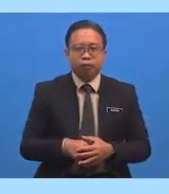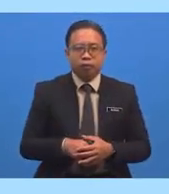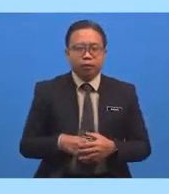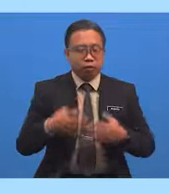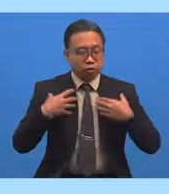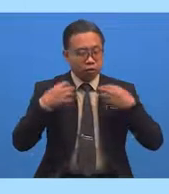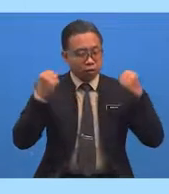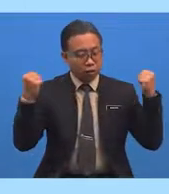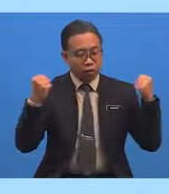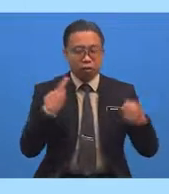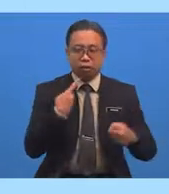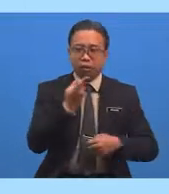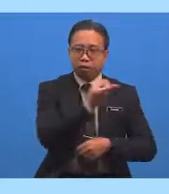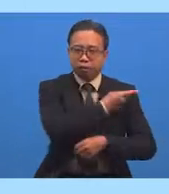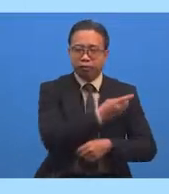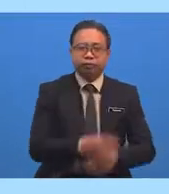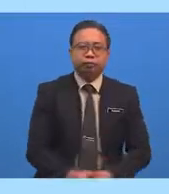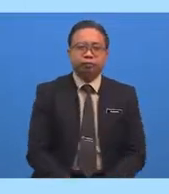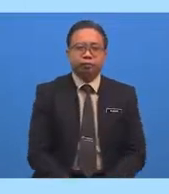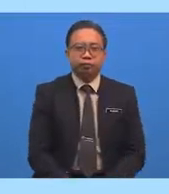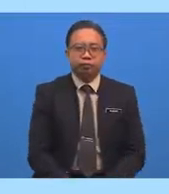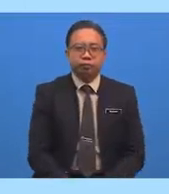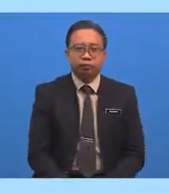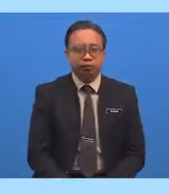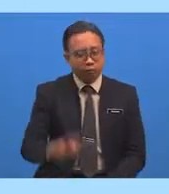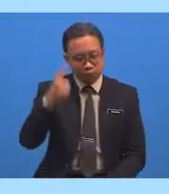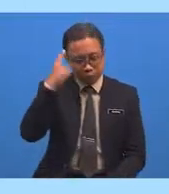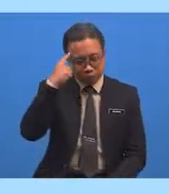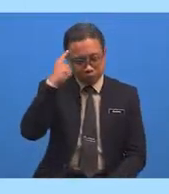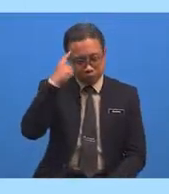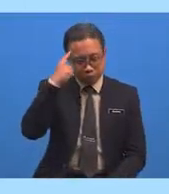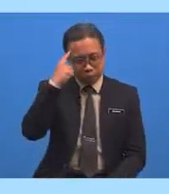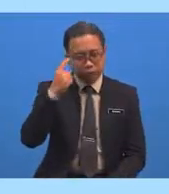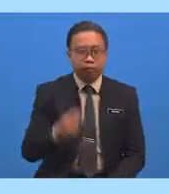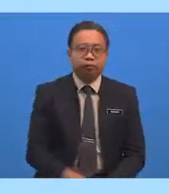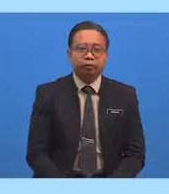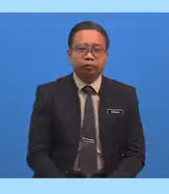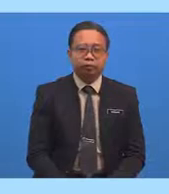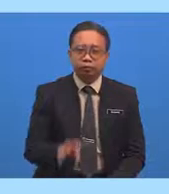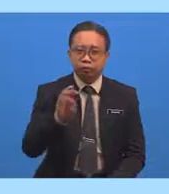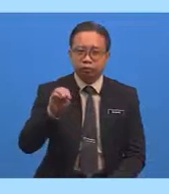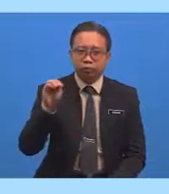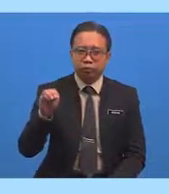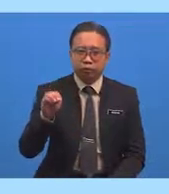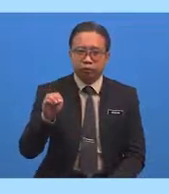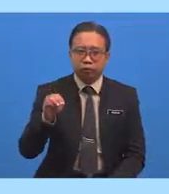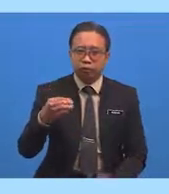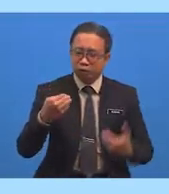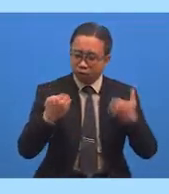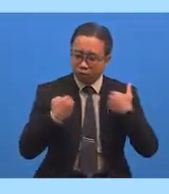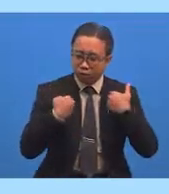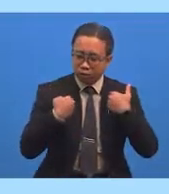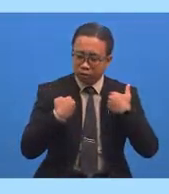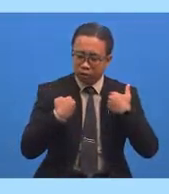Kesihatan Kita Manakala Kuat Mental Pula Ialah Murid-murid Mempunyai